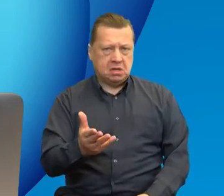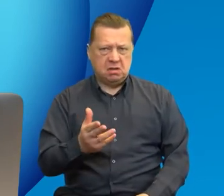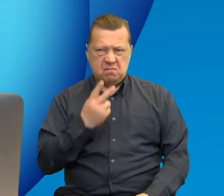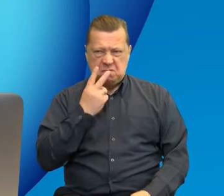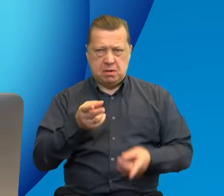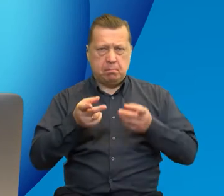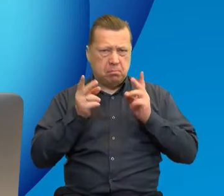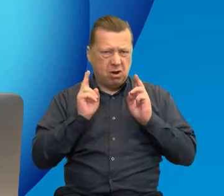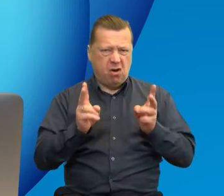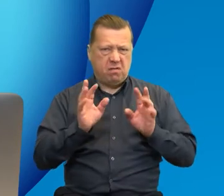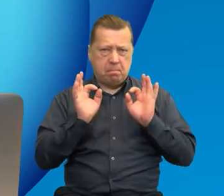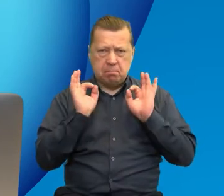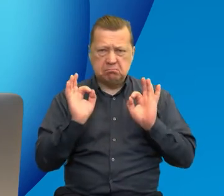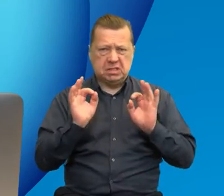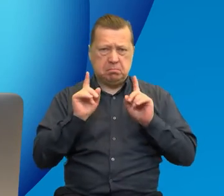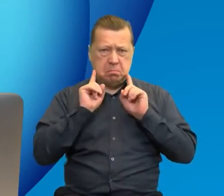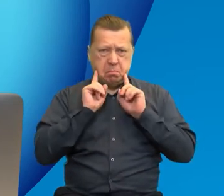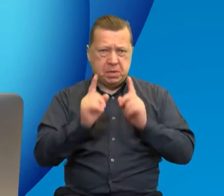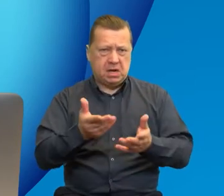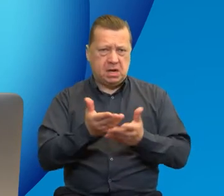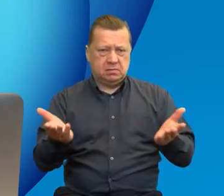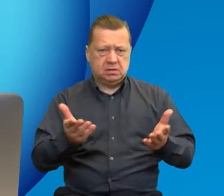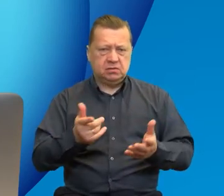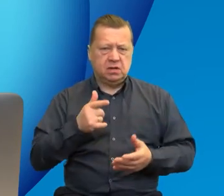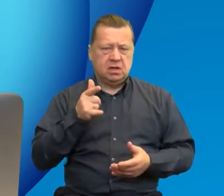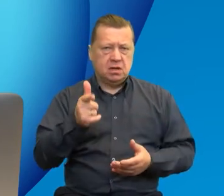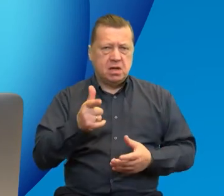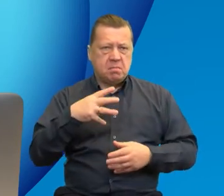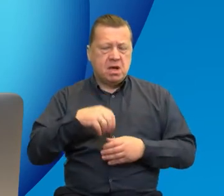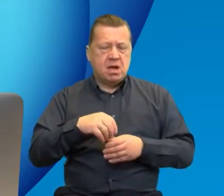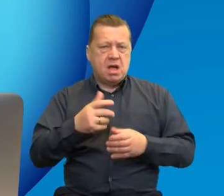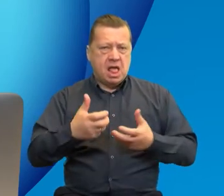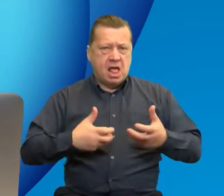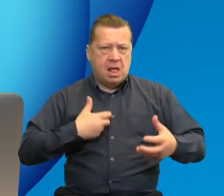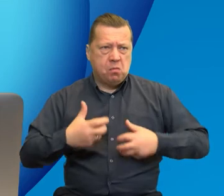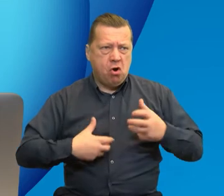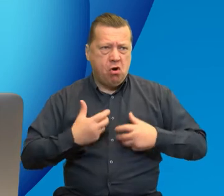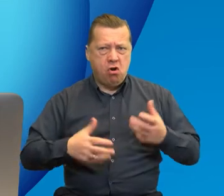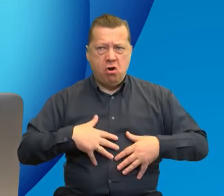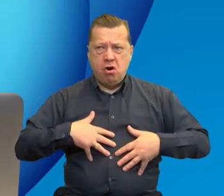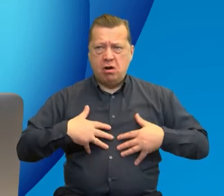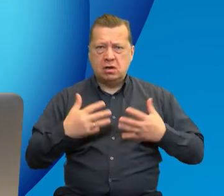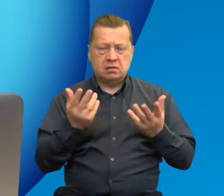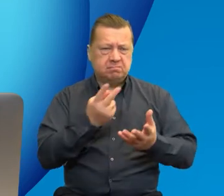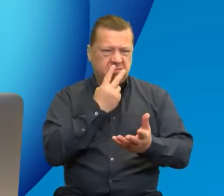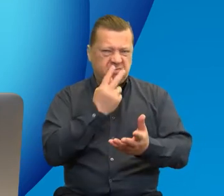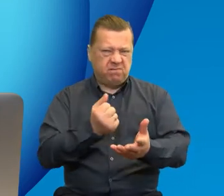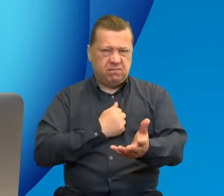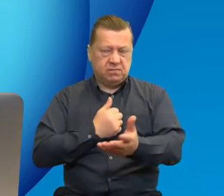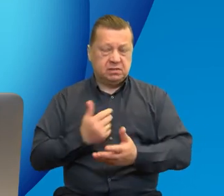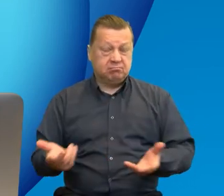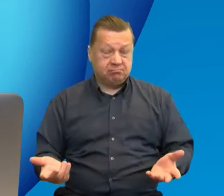prawdziwe, że są w tych historiach i wiedza i emocje i są Państwo taką